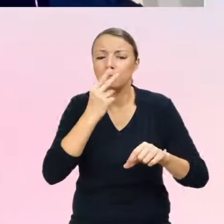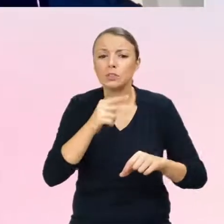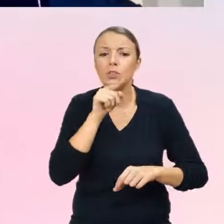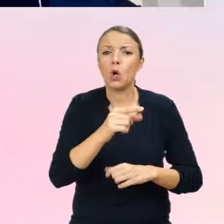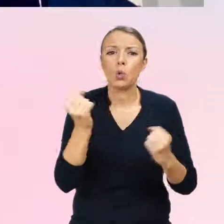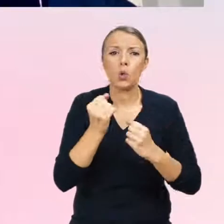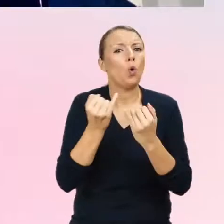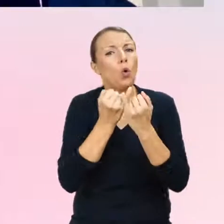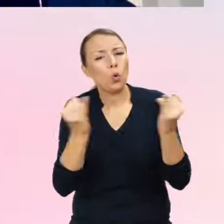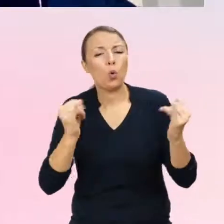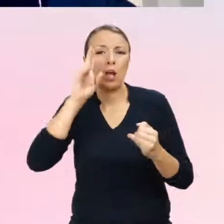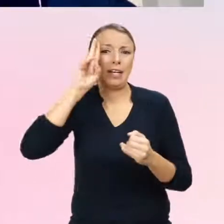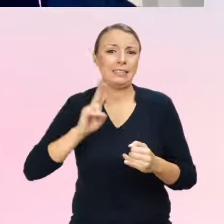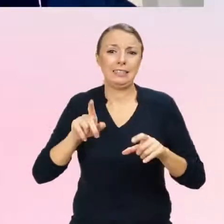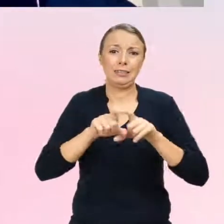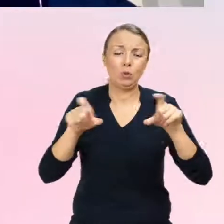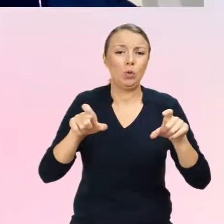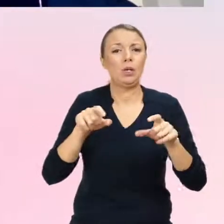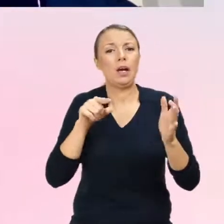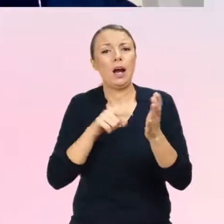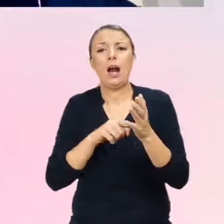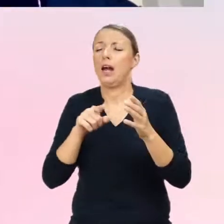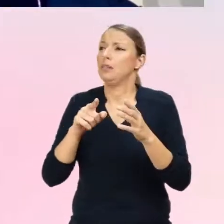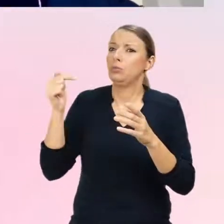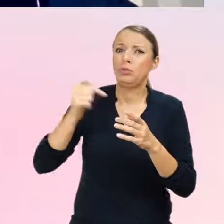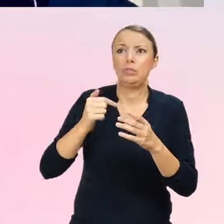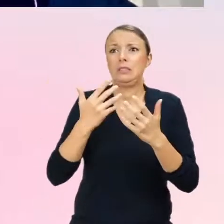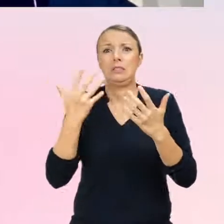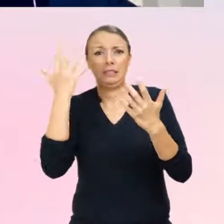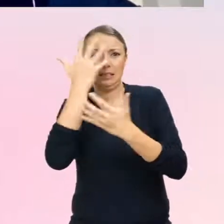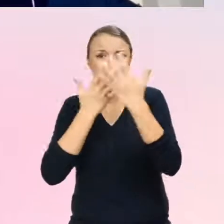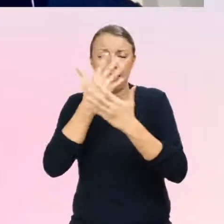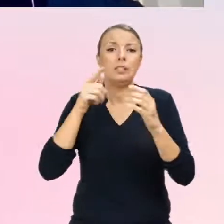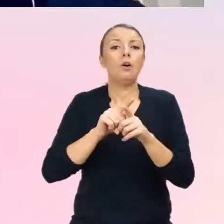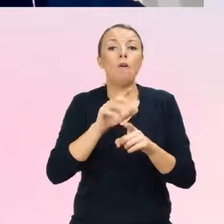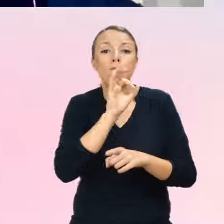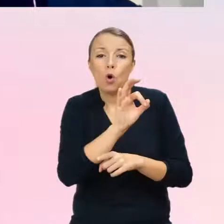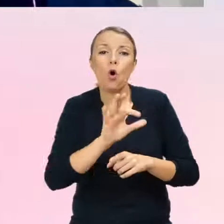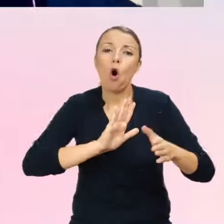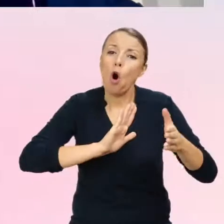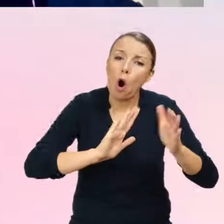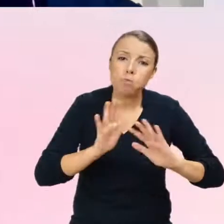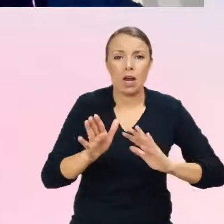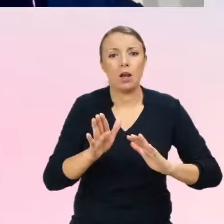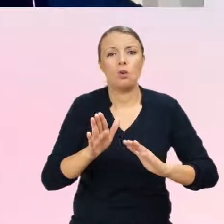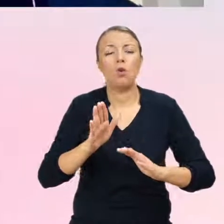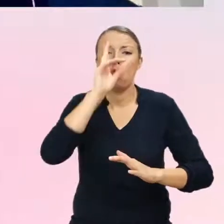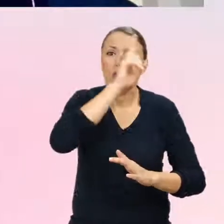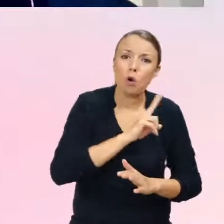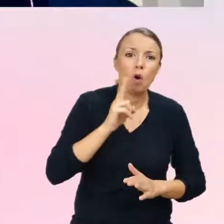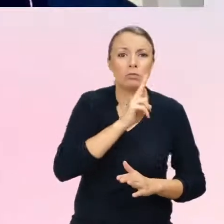swoimi opiekunami, szkołą z